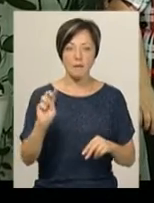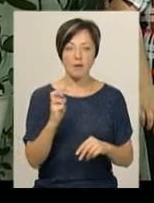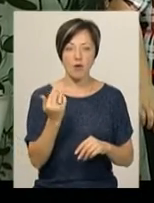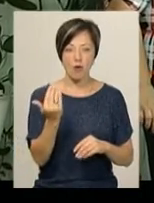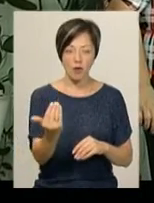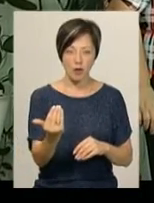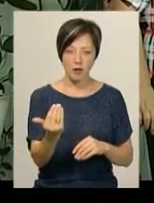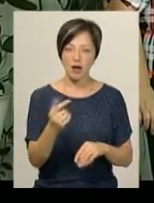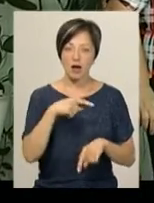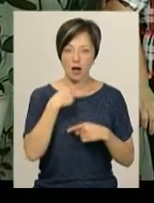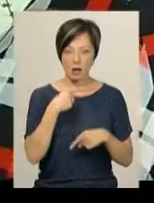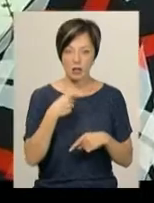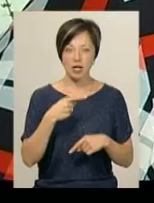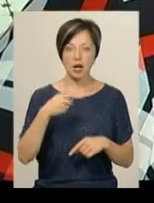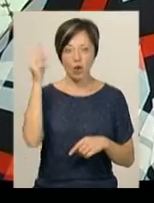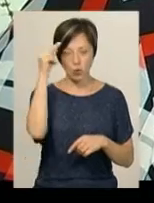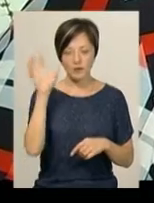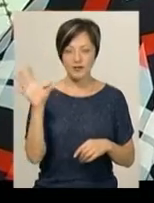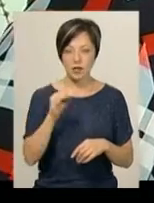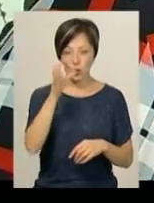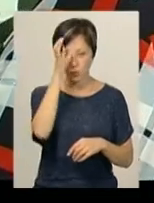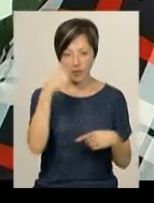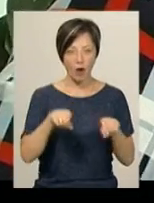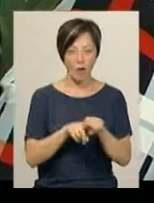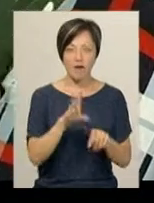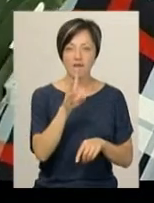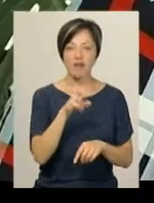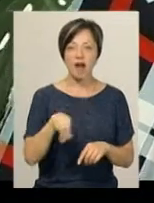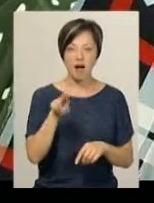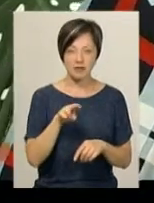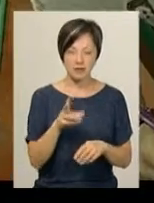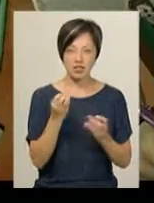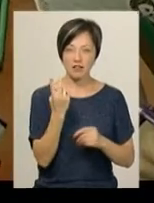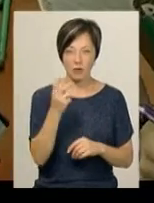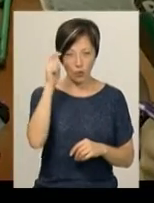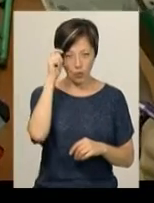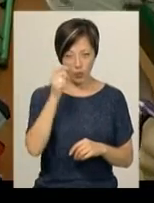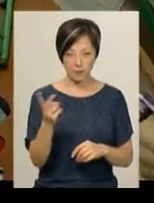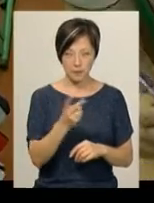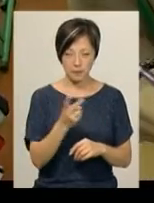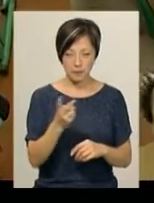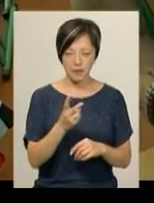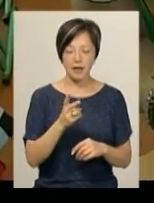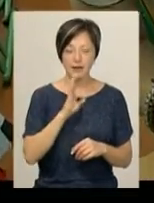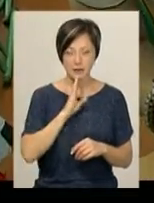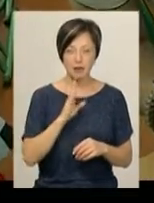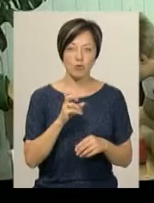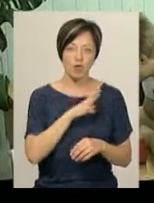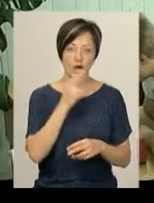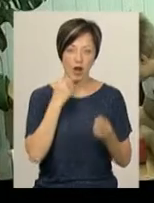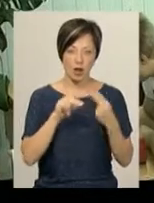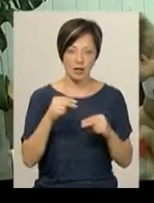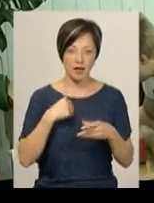Надія Петрівна Гудкова каже, її учні всі розумні. Та такого як Влад і ще двійко його однокласників Сергій Конончук і Юлія Царик були кращими.